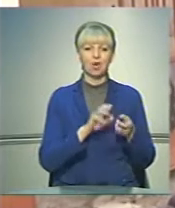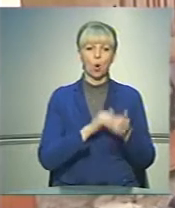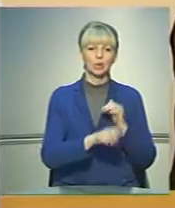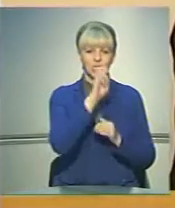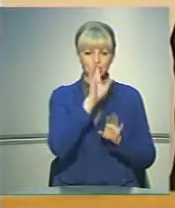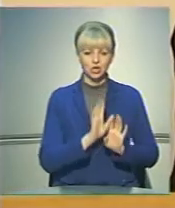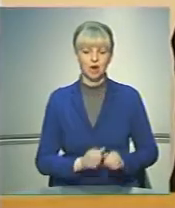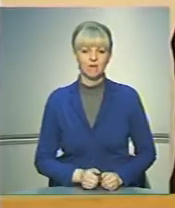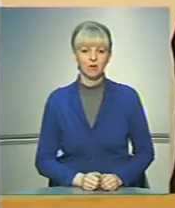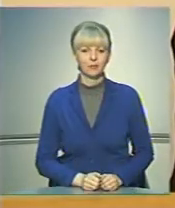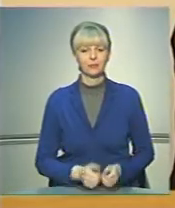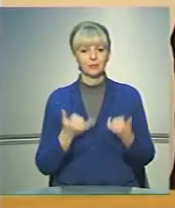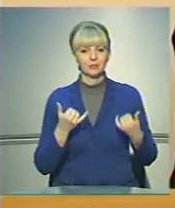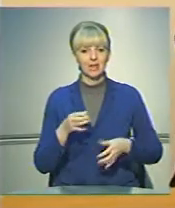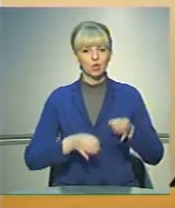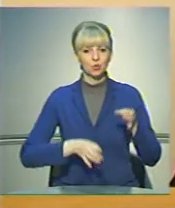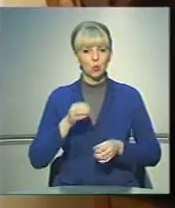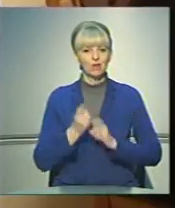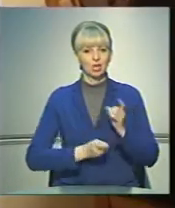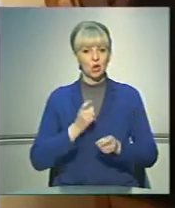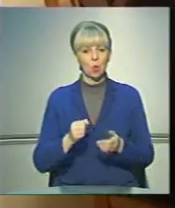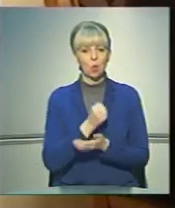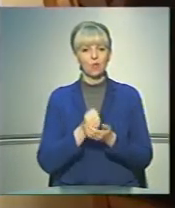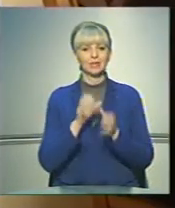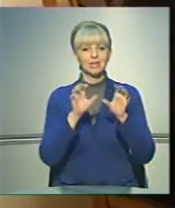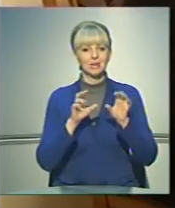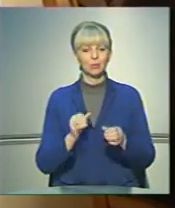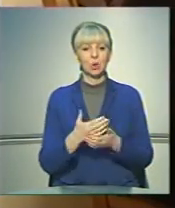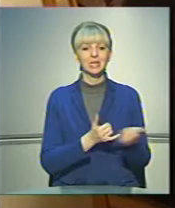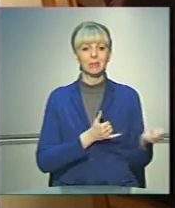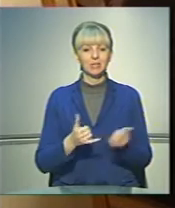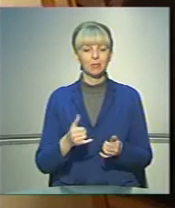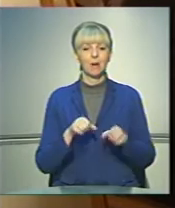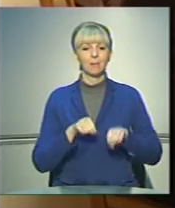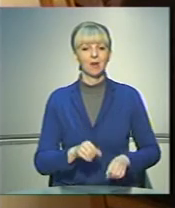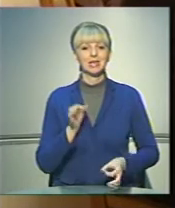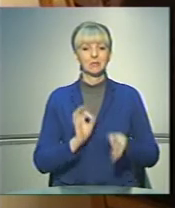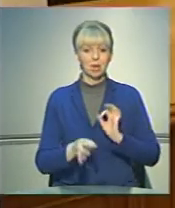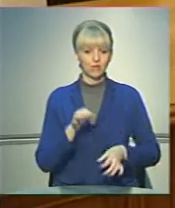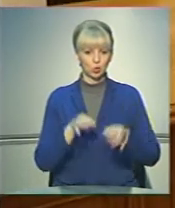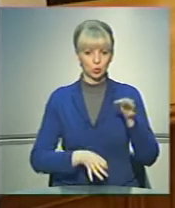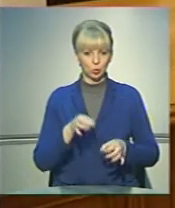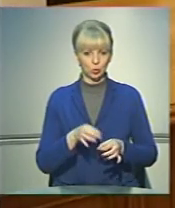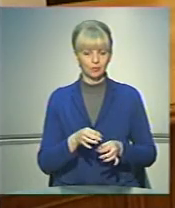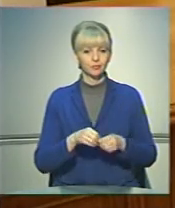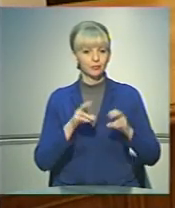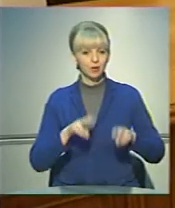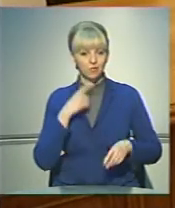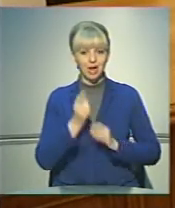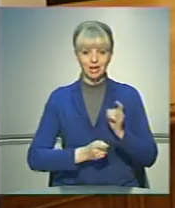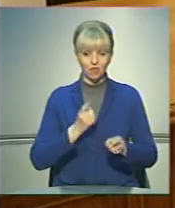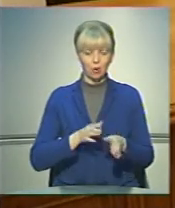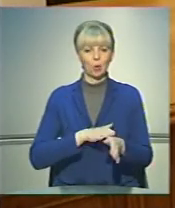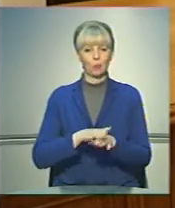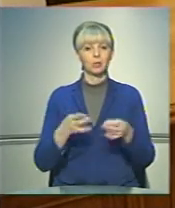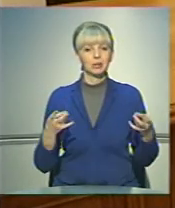держави. Наразі для судової реформи ухвалений закон про забезпечення права на справедливий суд. Фахівці кажуть, аби реформа